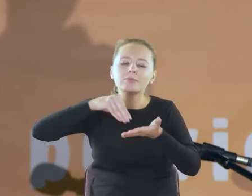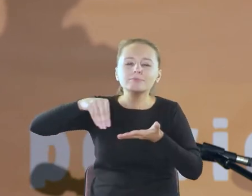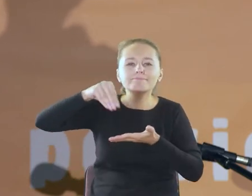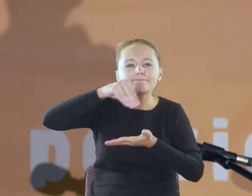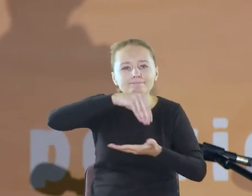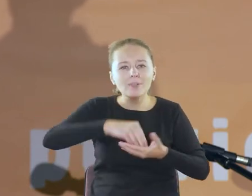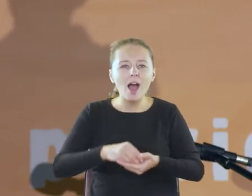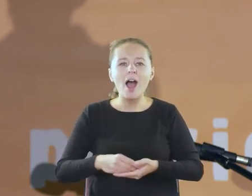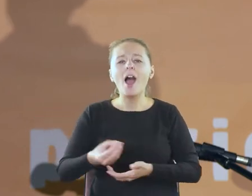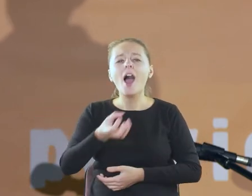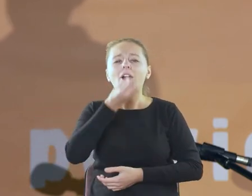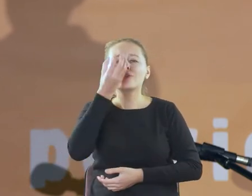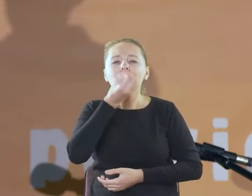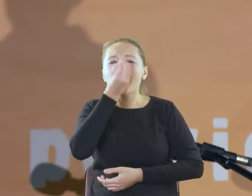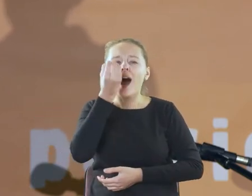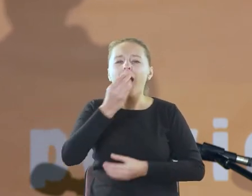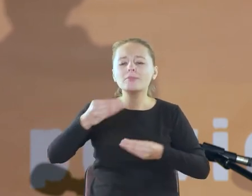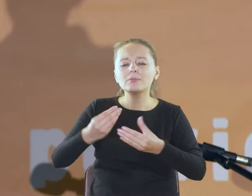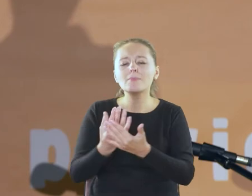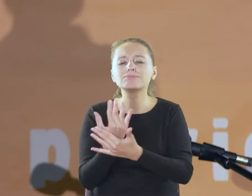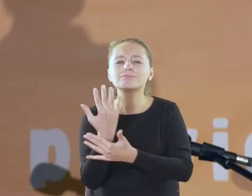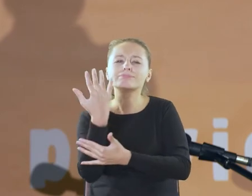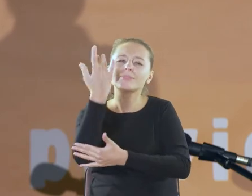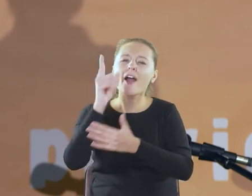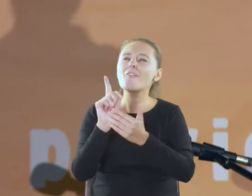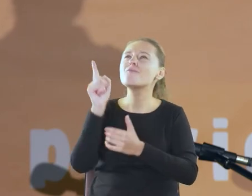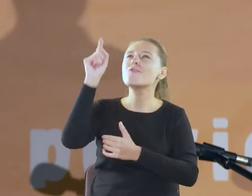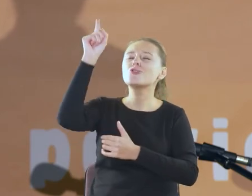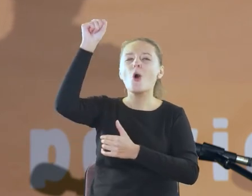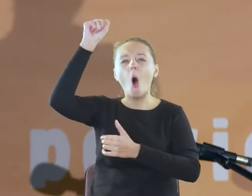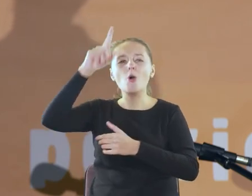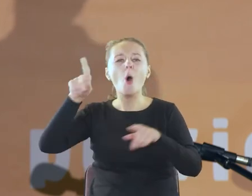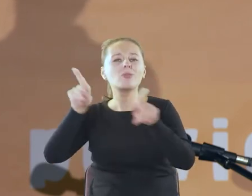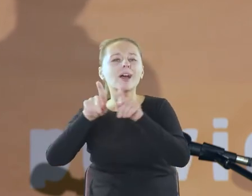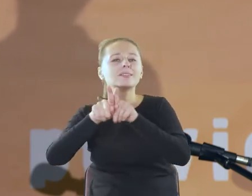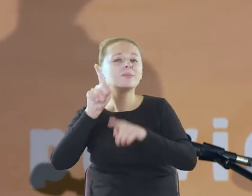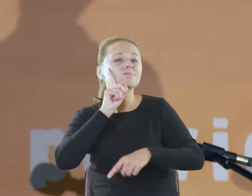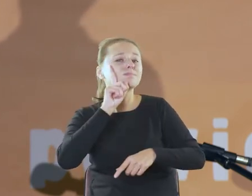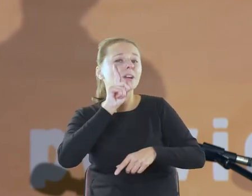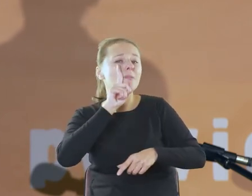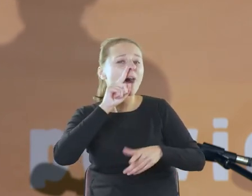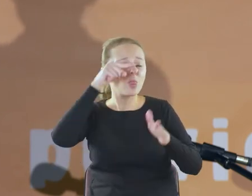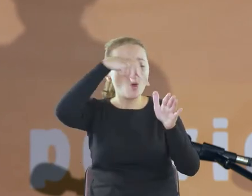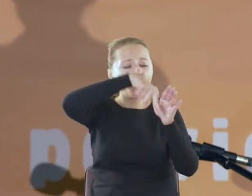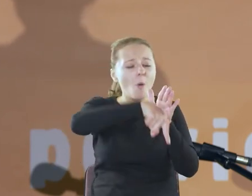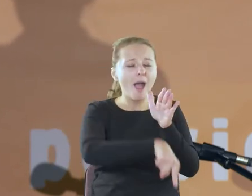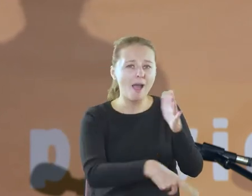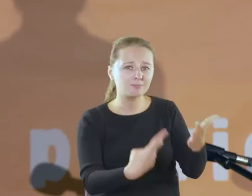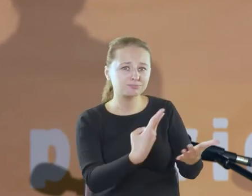leży głęboko, jak Pan leży głęboko, tak Ty rośnij wysoko.